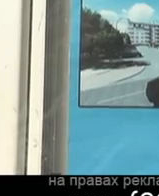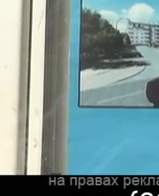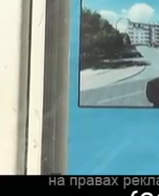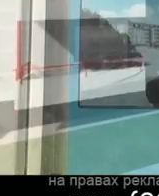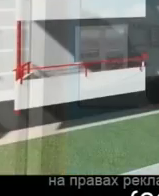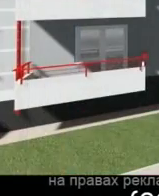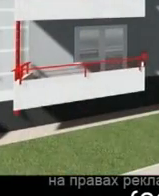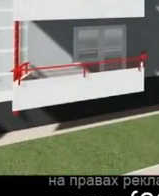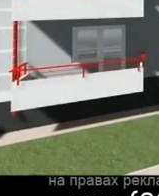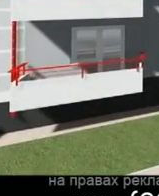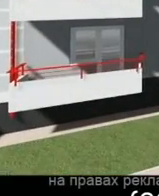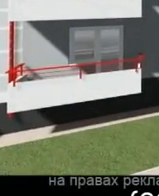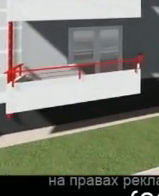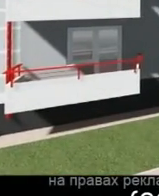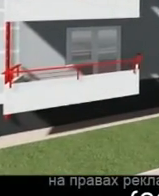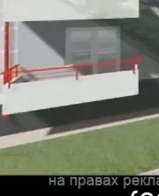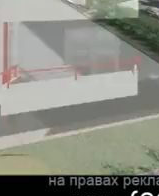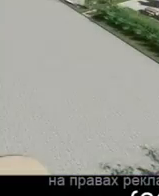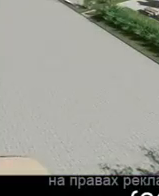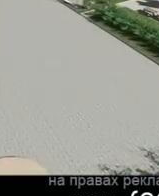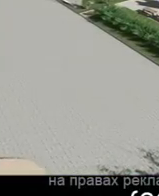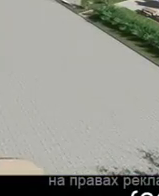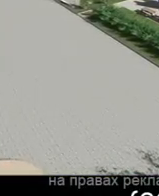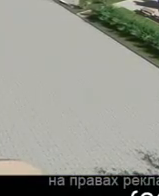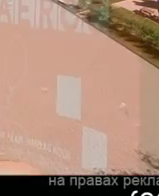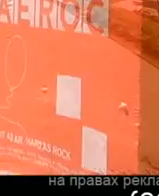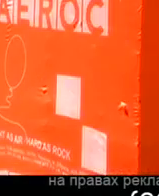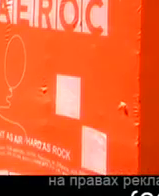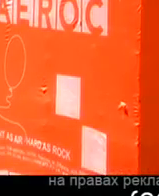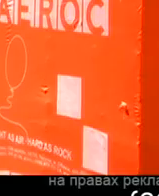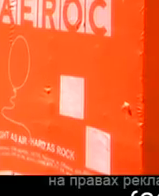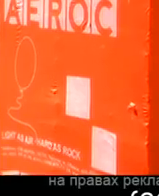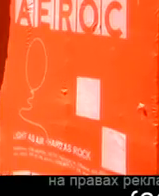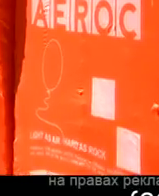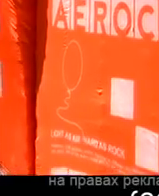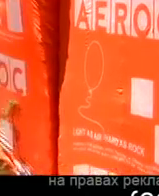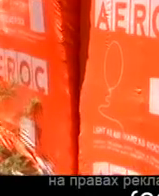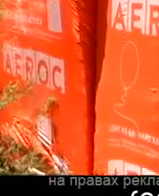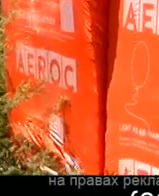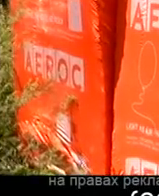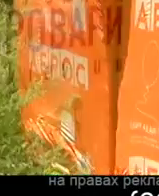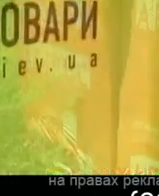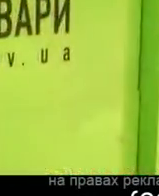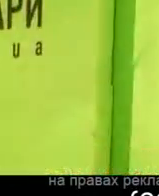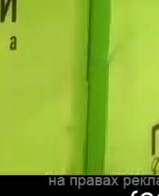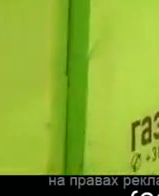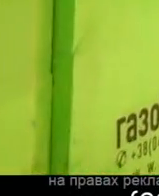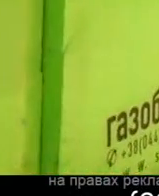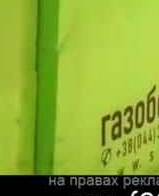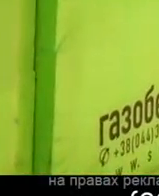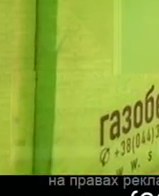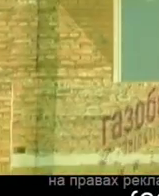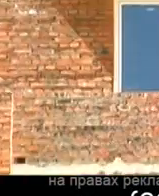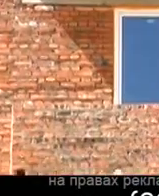метрів квадратних. Софійський портал – це перш за все якісне житло. Будинок зведений із матеріалів кращих світових виробників. За